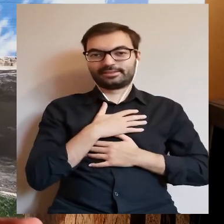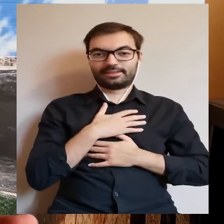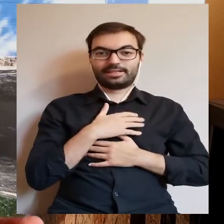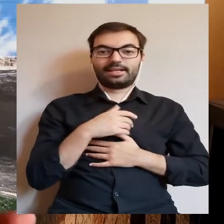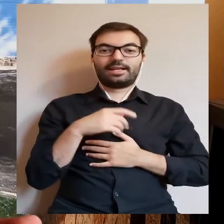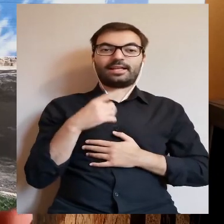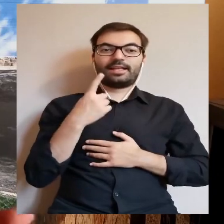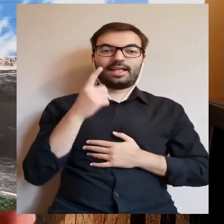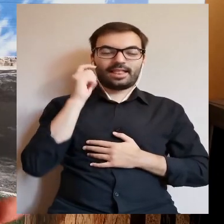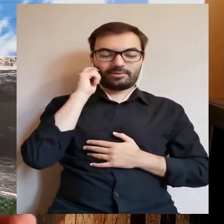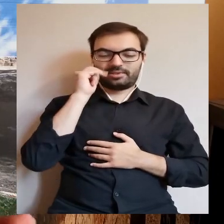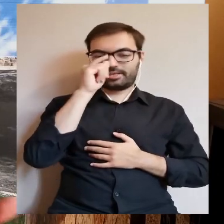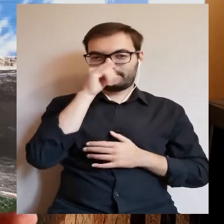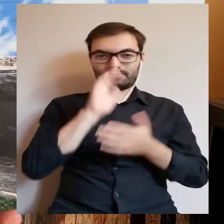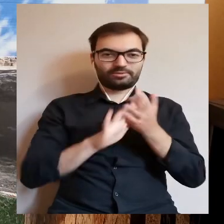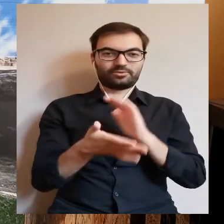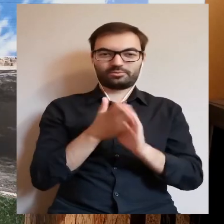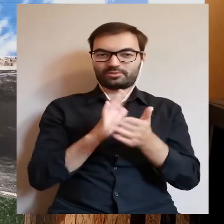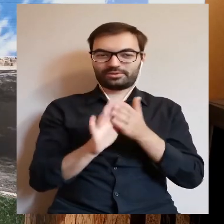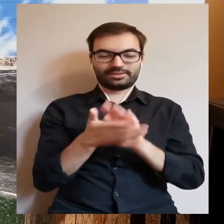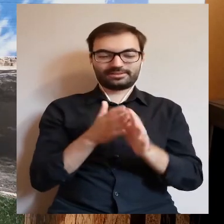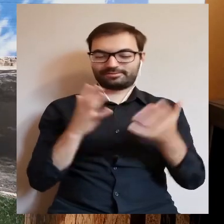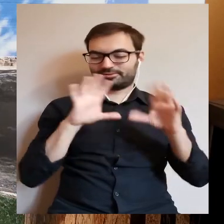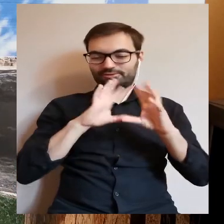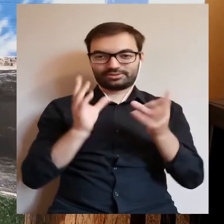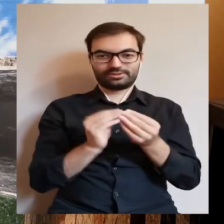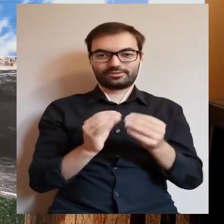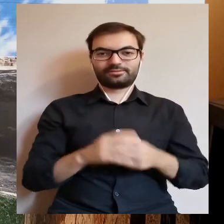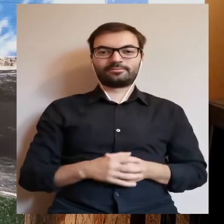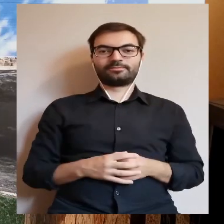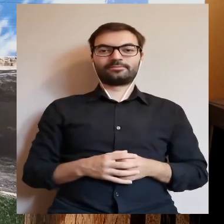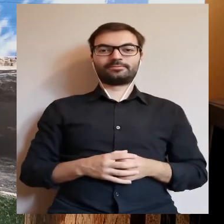jedna kobieta tego nie ogarnie.